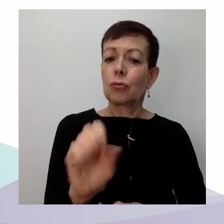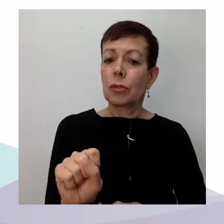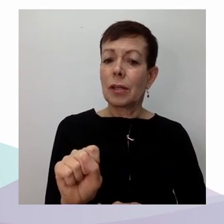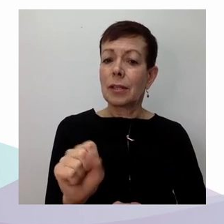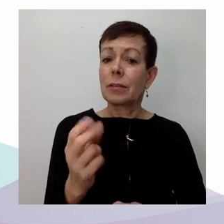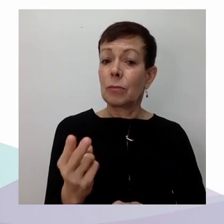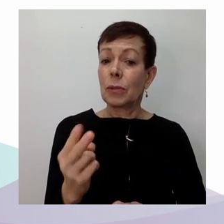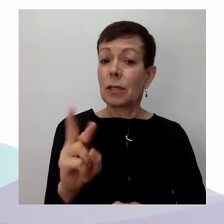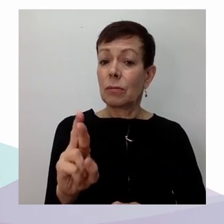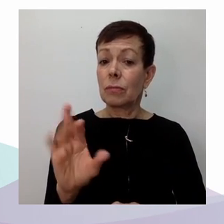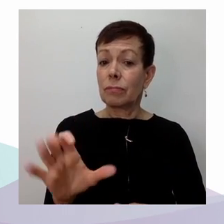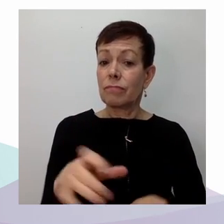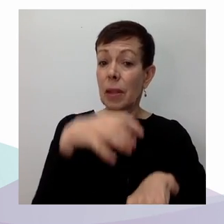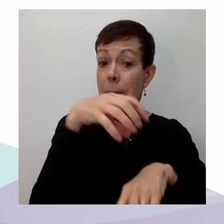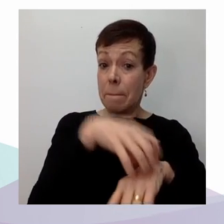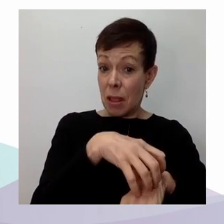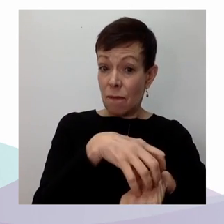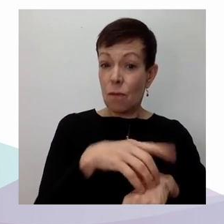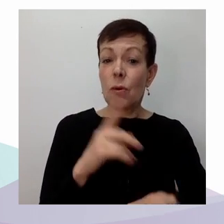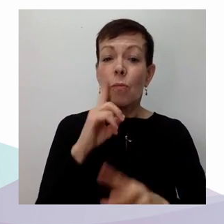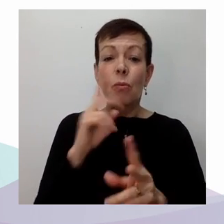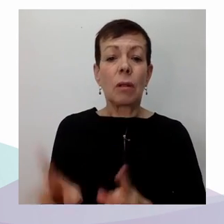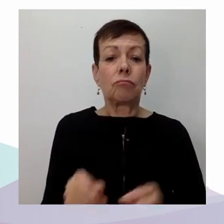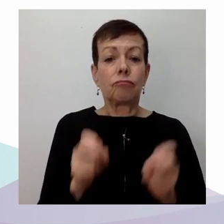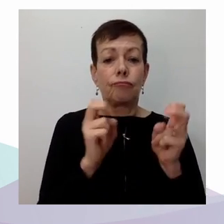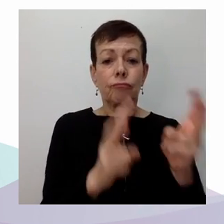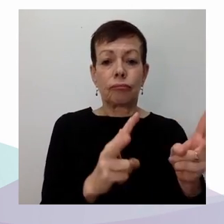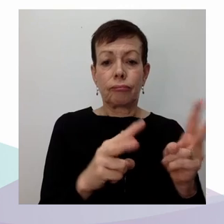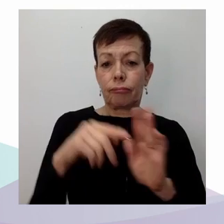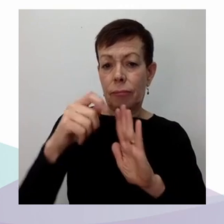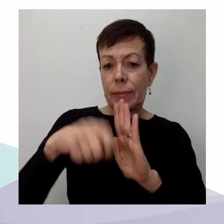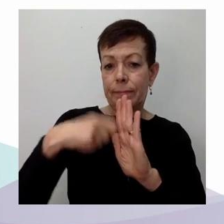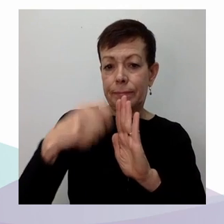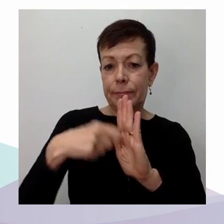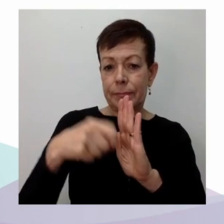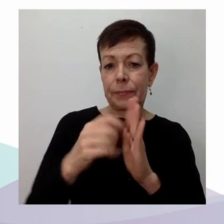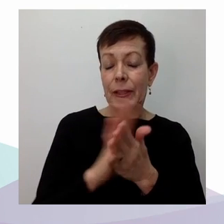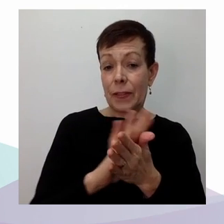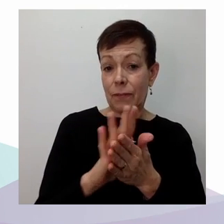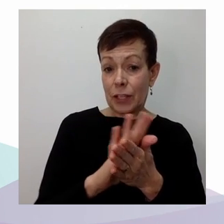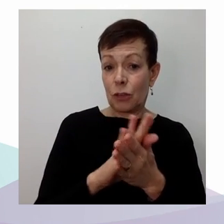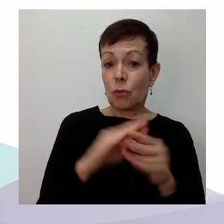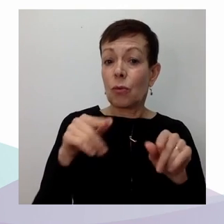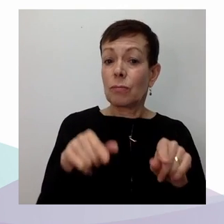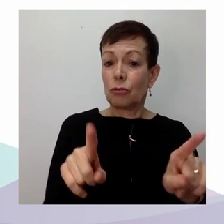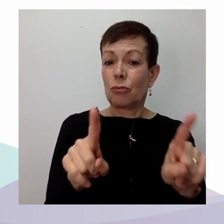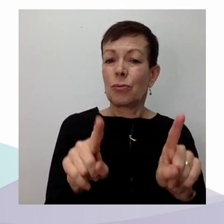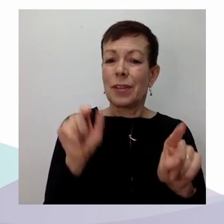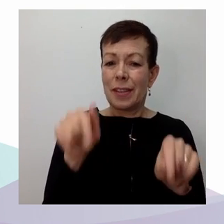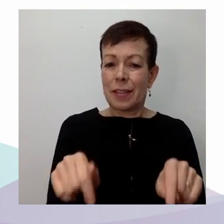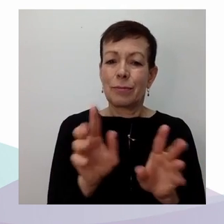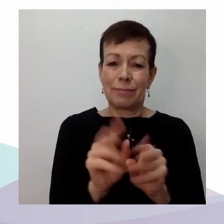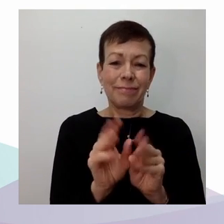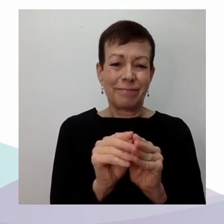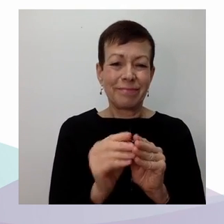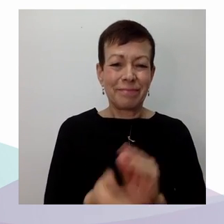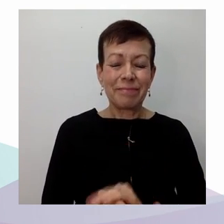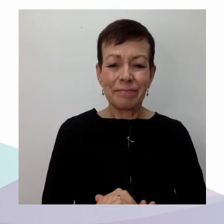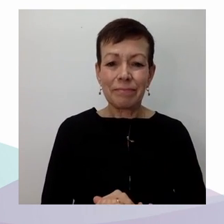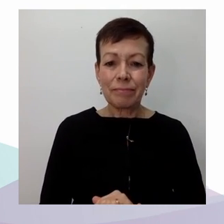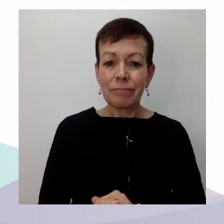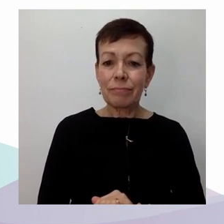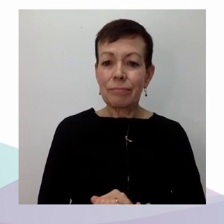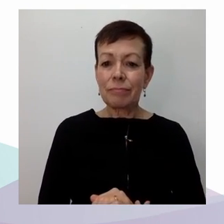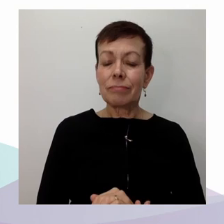vous joindrez à nous à l'occasion de la prochaine causerie qui aura lieu lundi, le 16 mai, de midi à